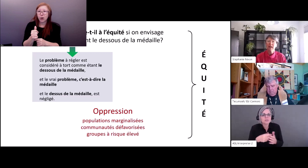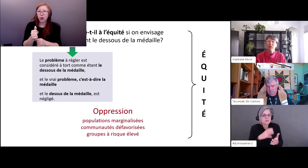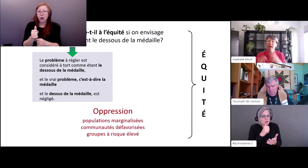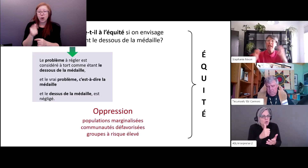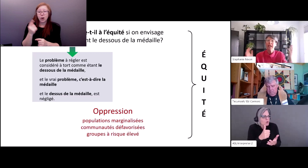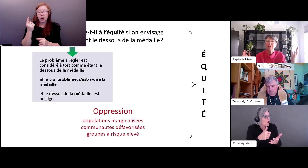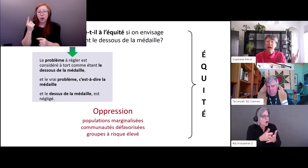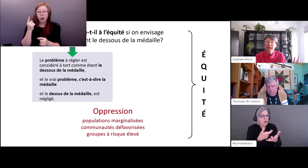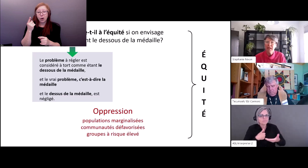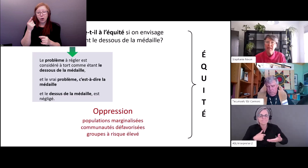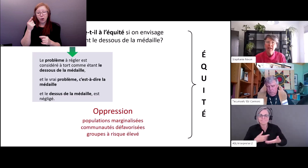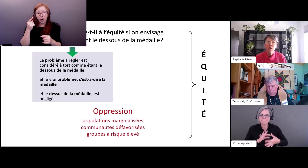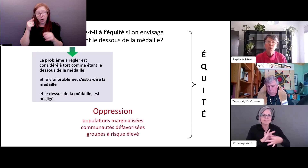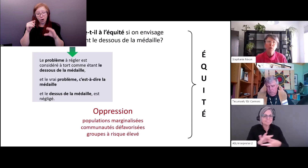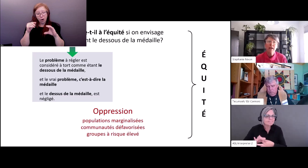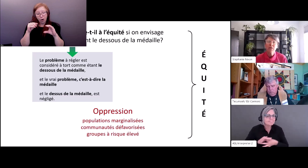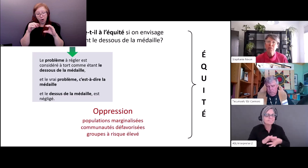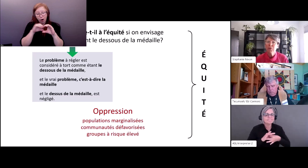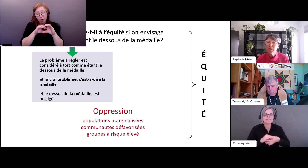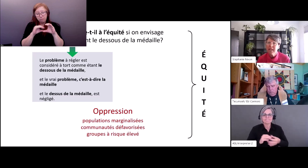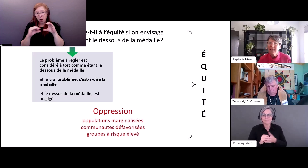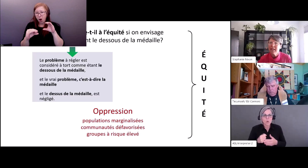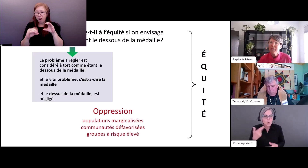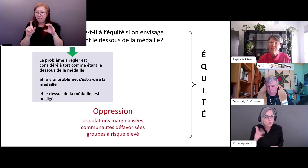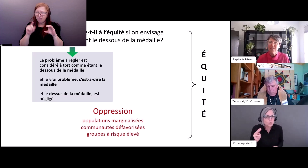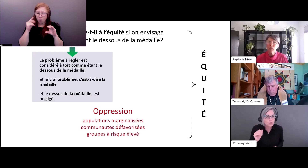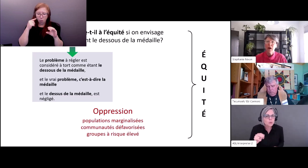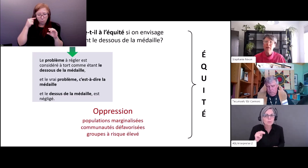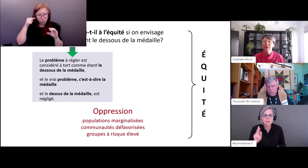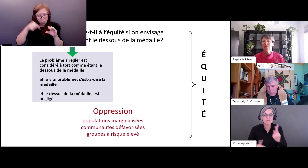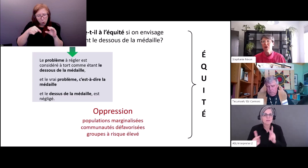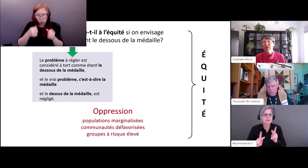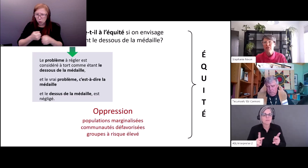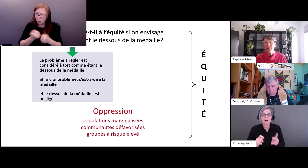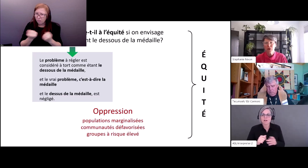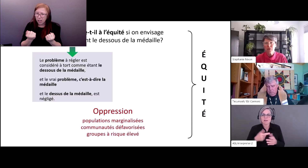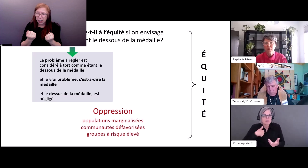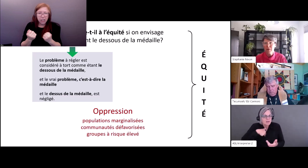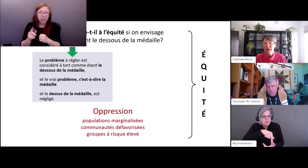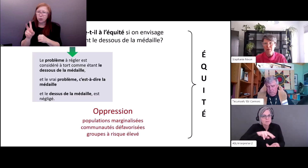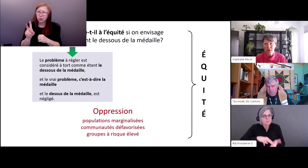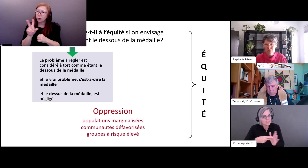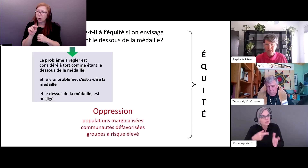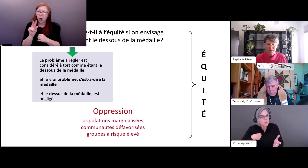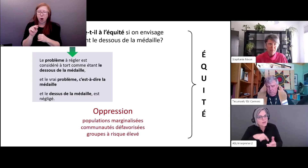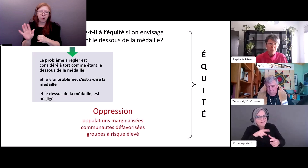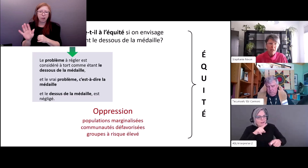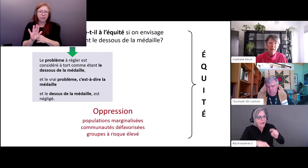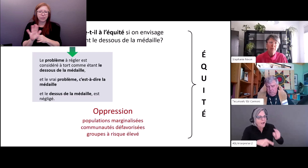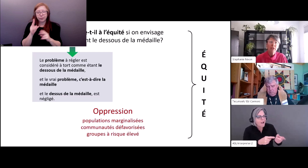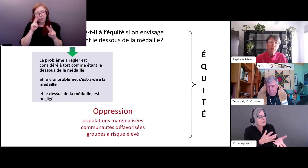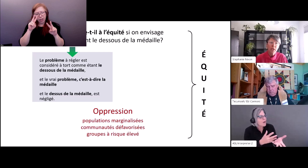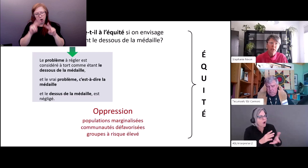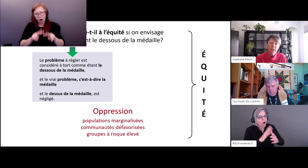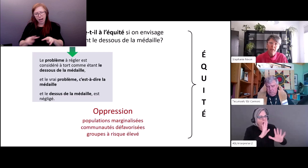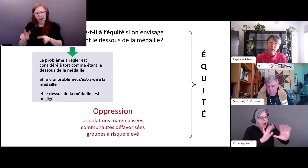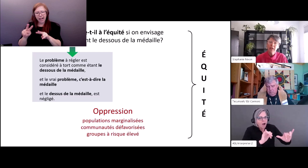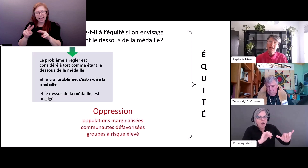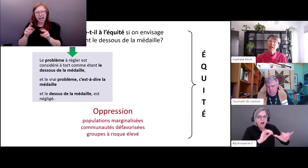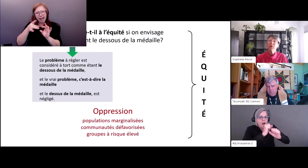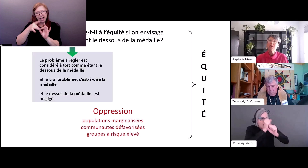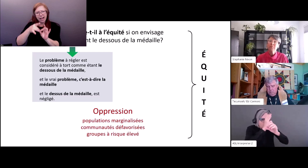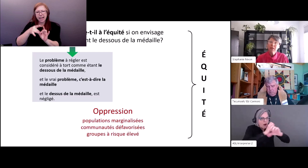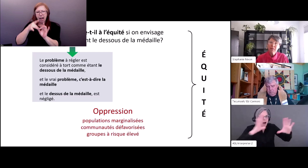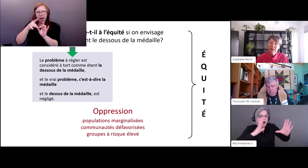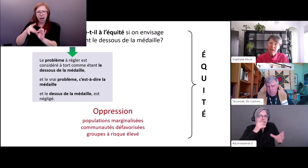bas de cette médaille cela nous rend plus pauvres parce que cela ne crée pas d'environnement avec les connaissances des personnes en bas